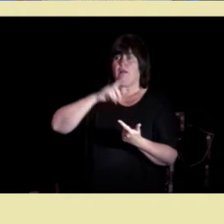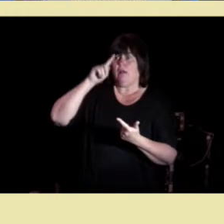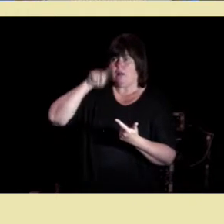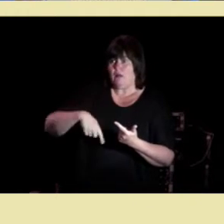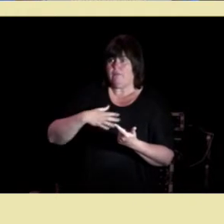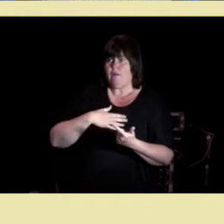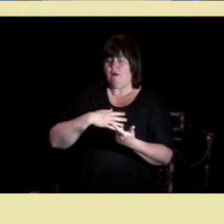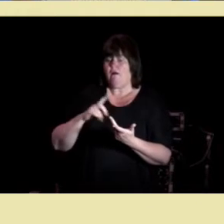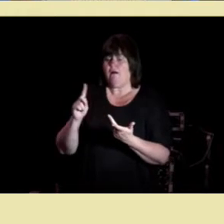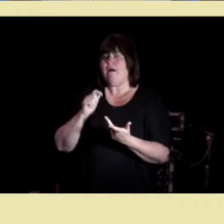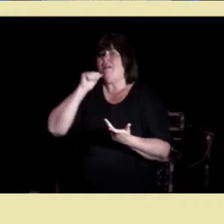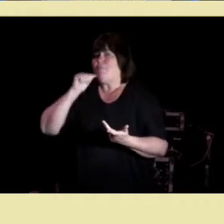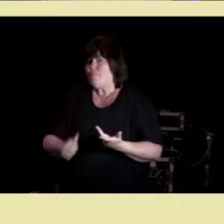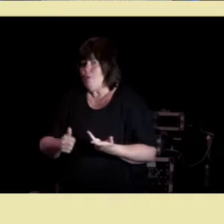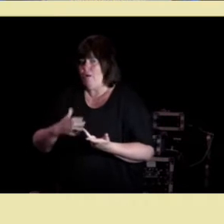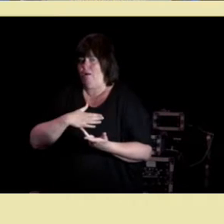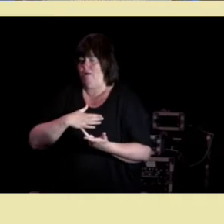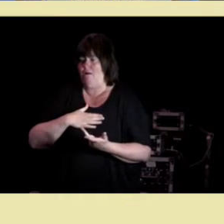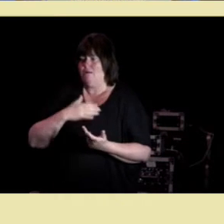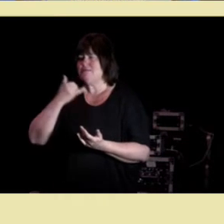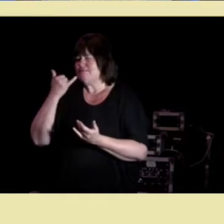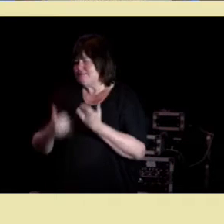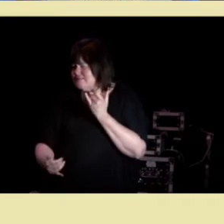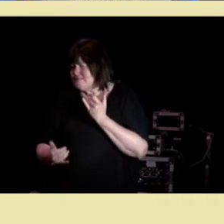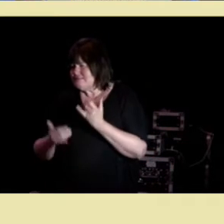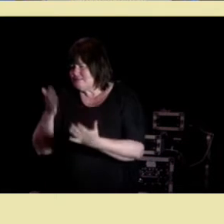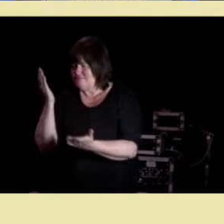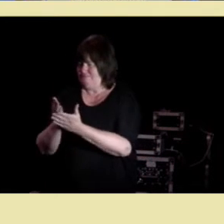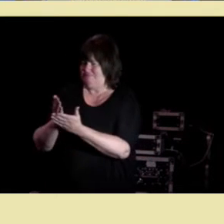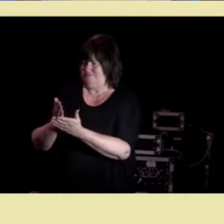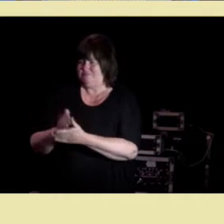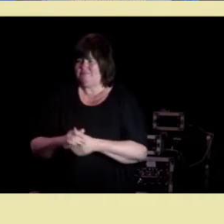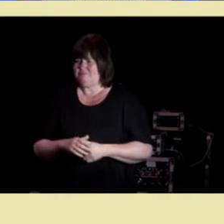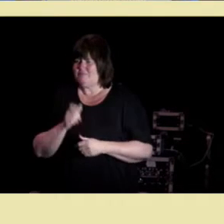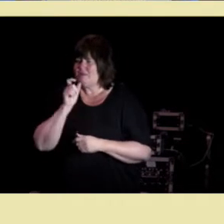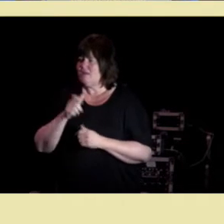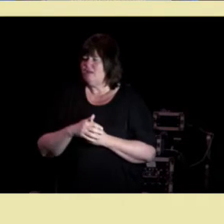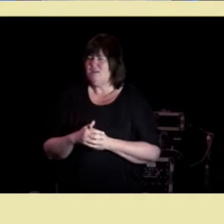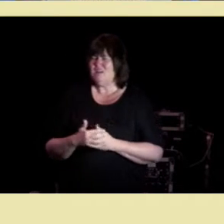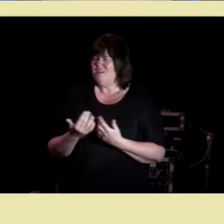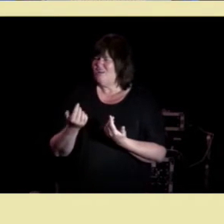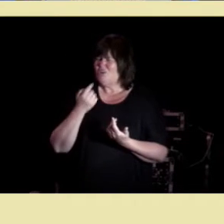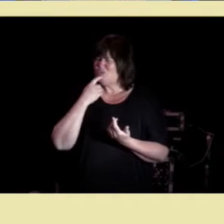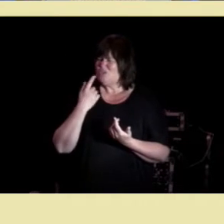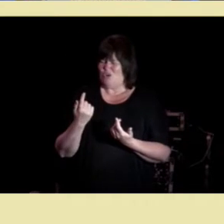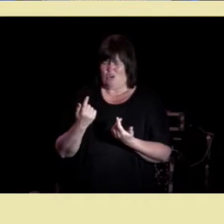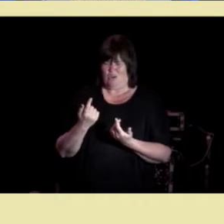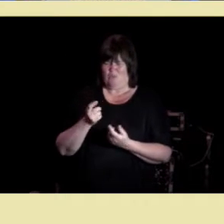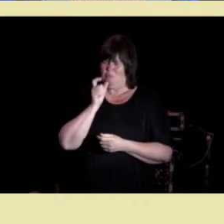det siste ordet. Så kan man spørre hvor i all verden kom behovet for samvalg fra?